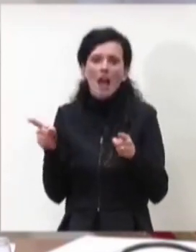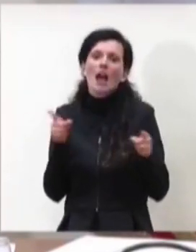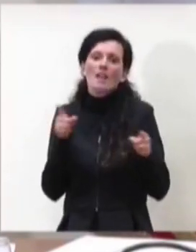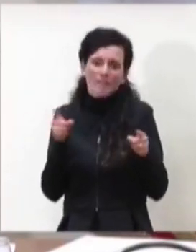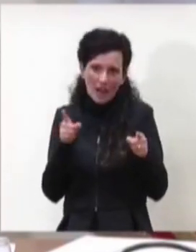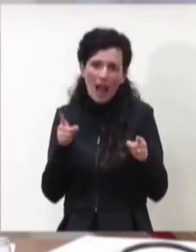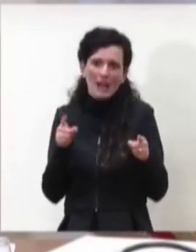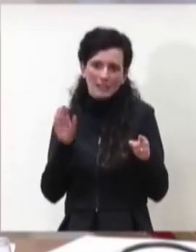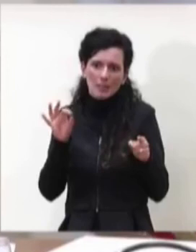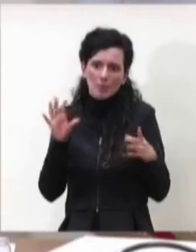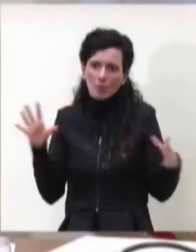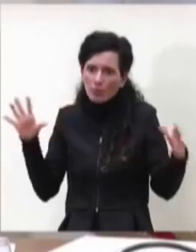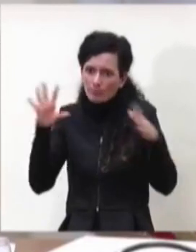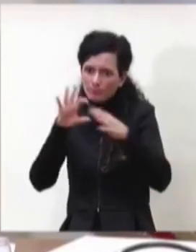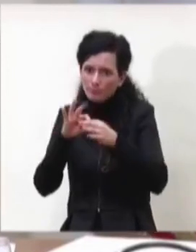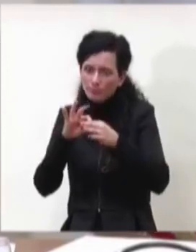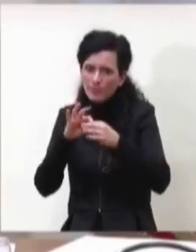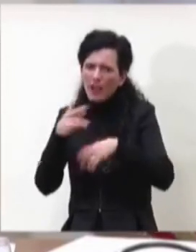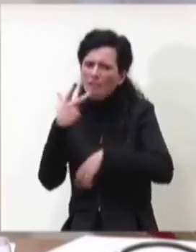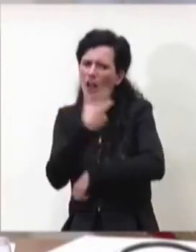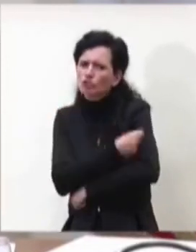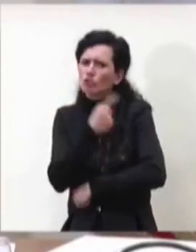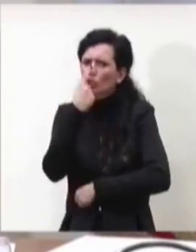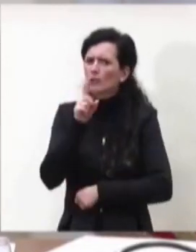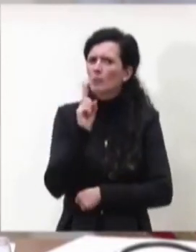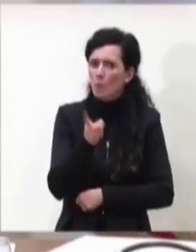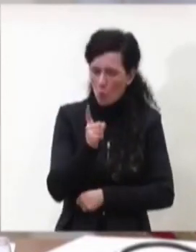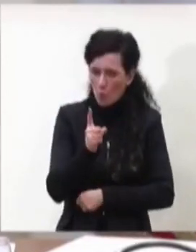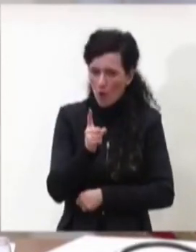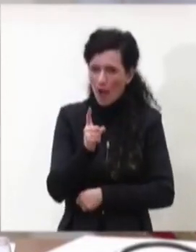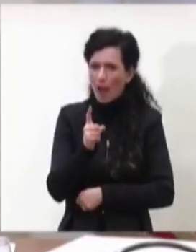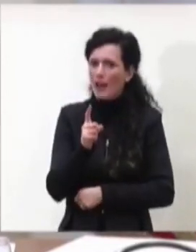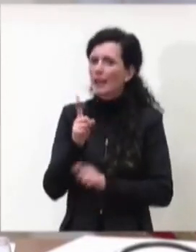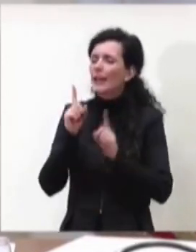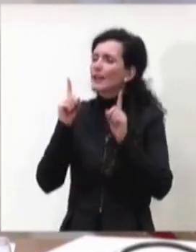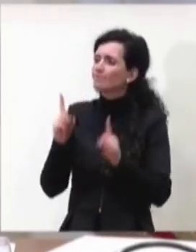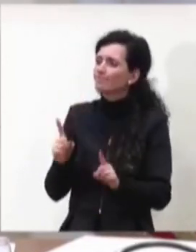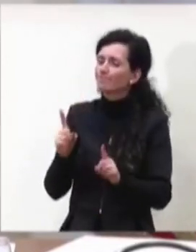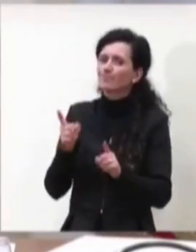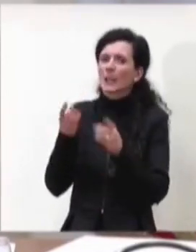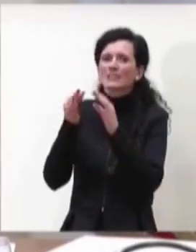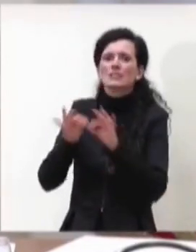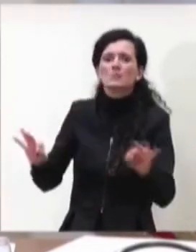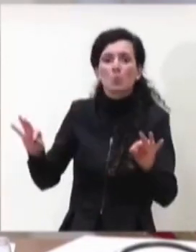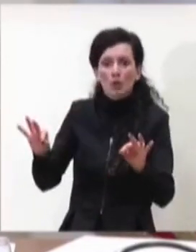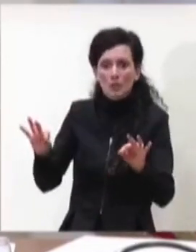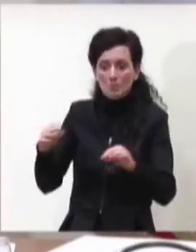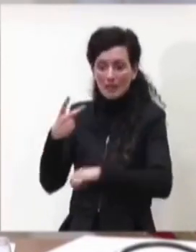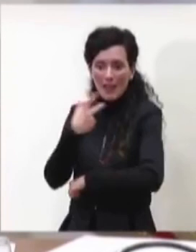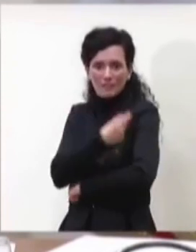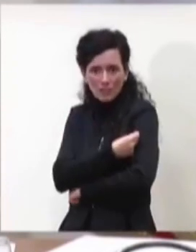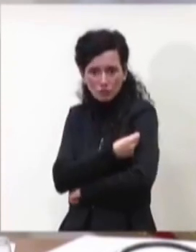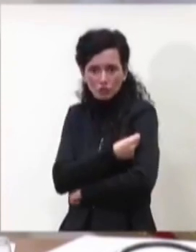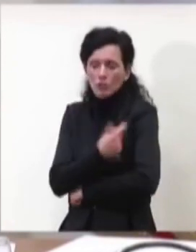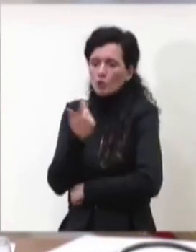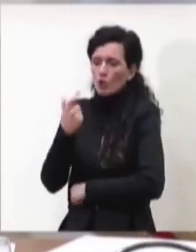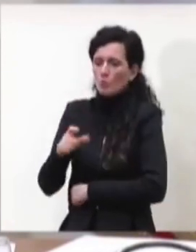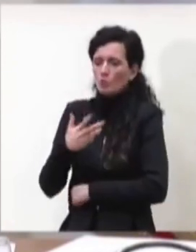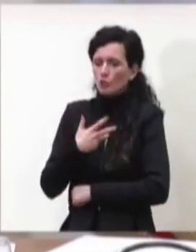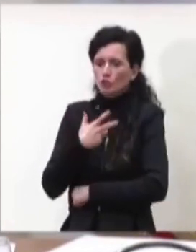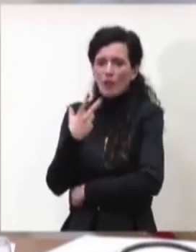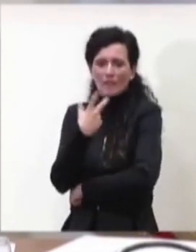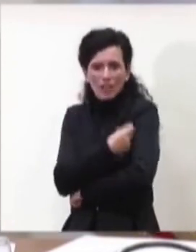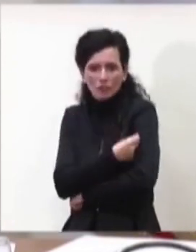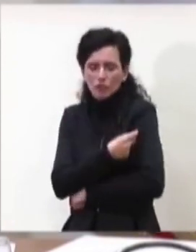vaccini che entrano in gioco perché a seconda dopo la disponibilità di vaccini diversi magari